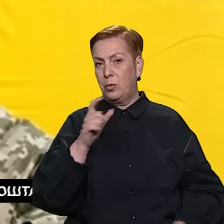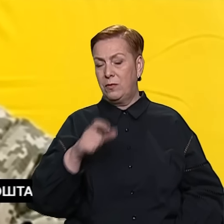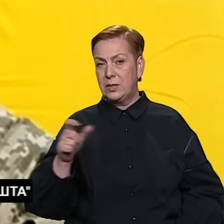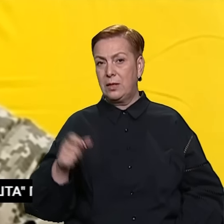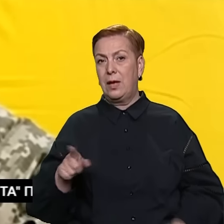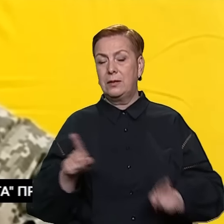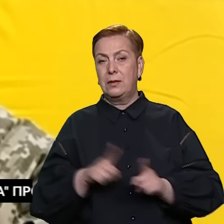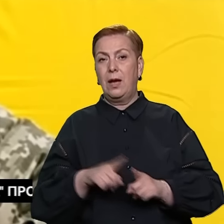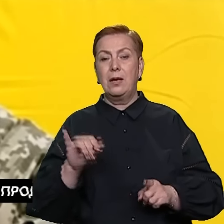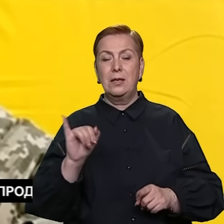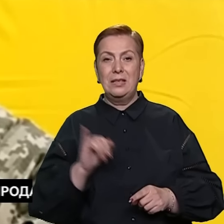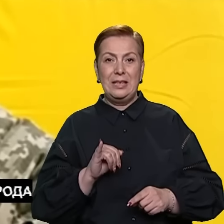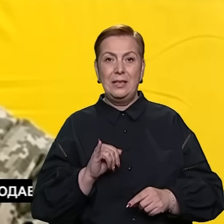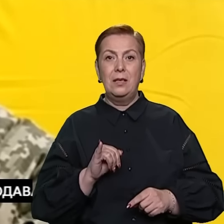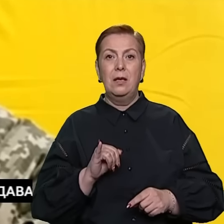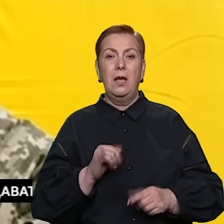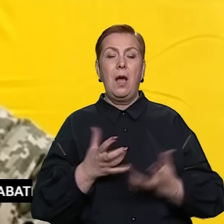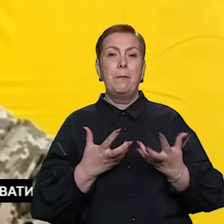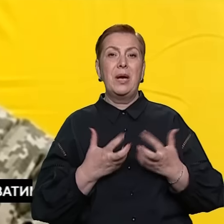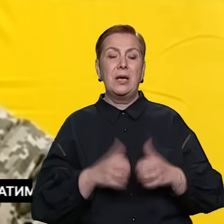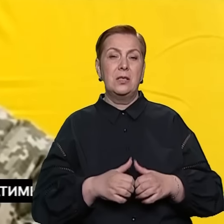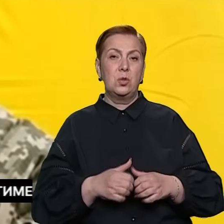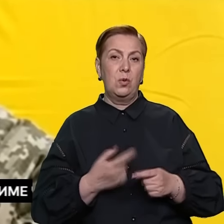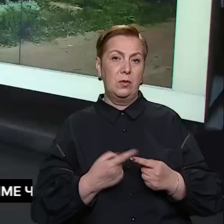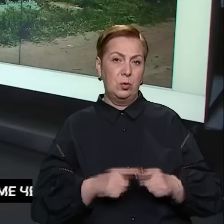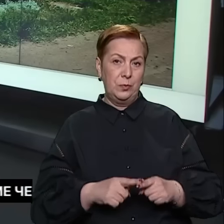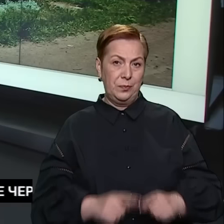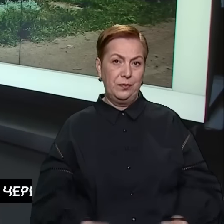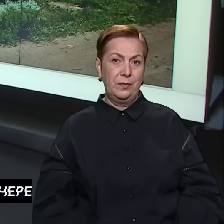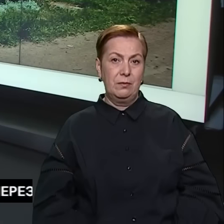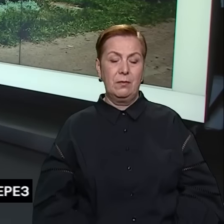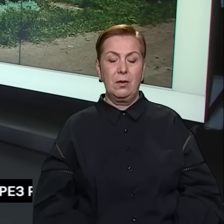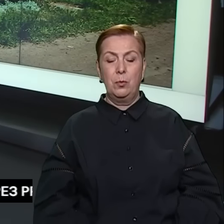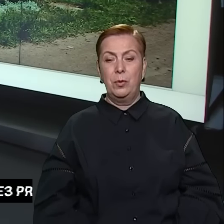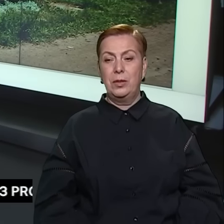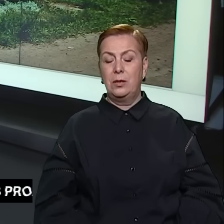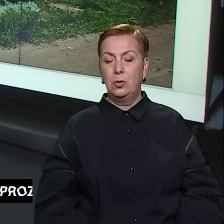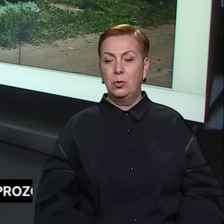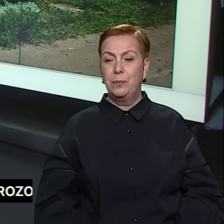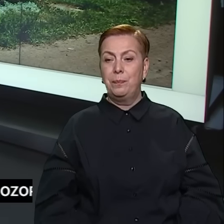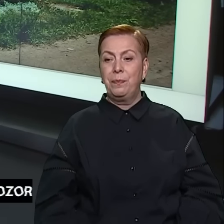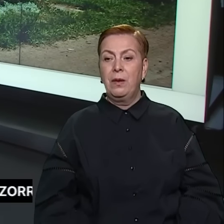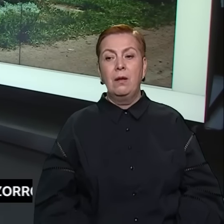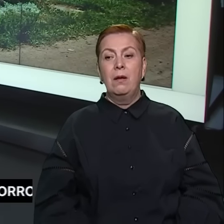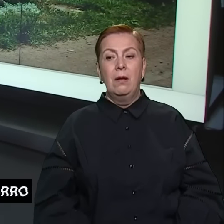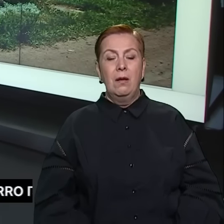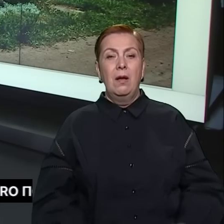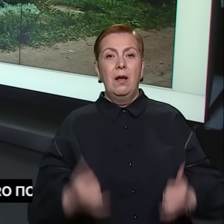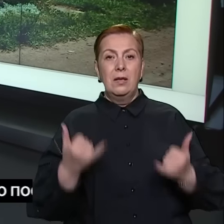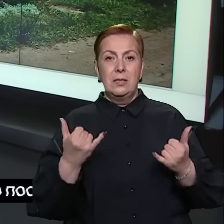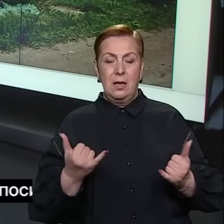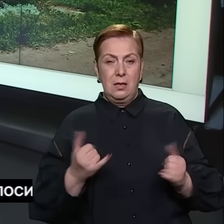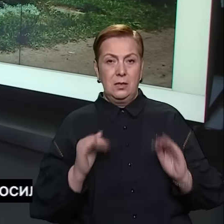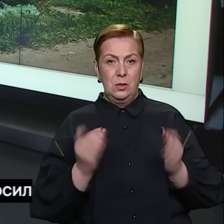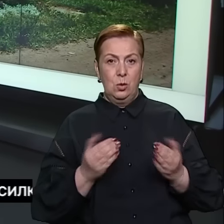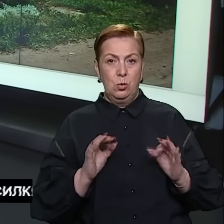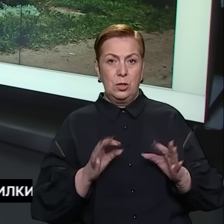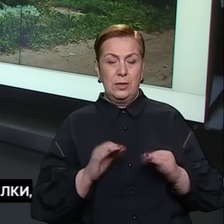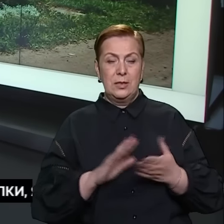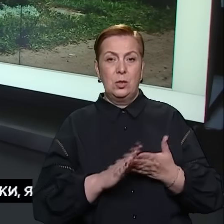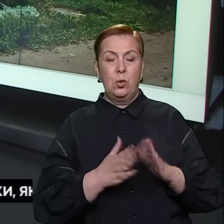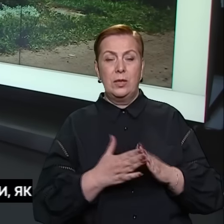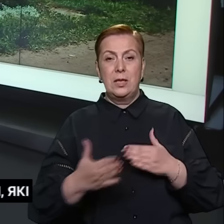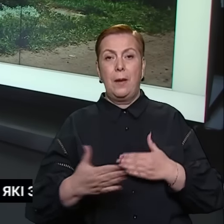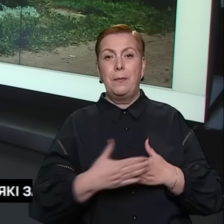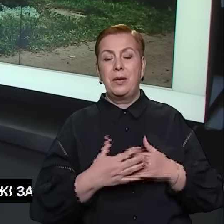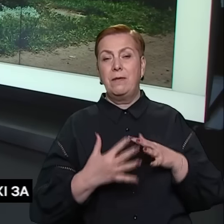склад, так і механізовану компоненту. Ну а зараз далі сюжет про ситуацію на